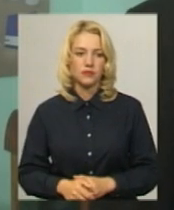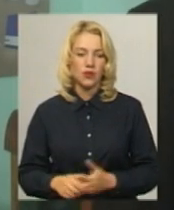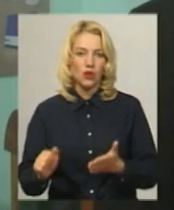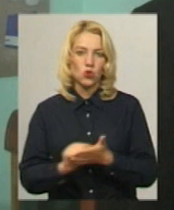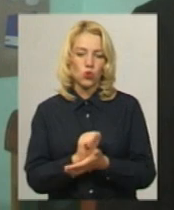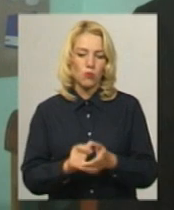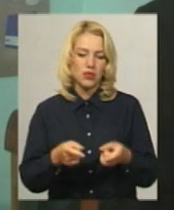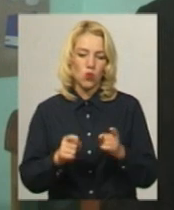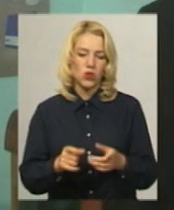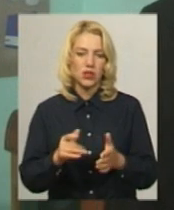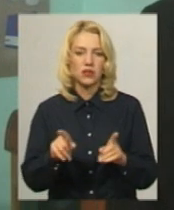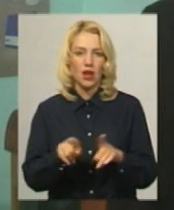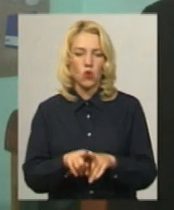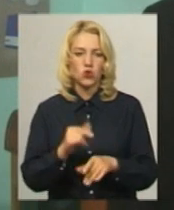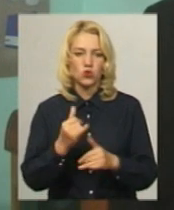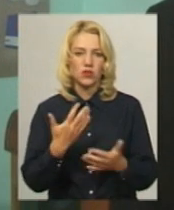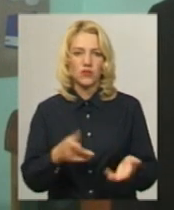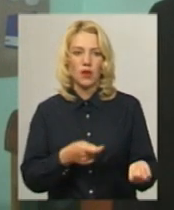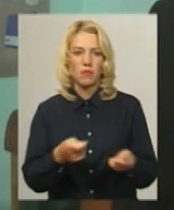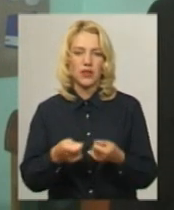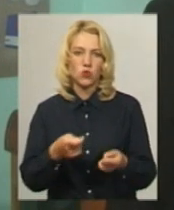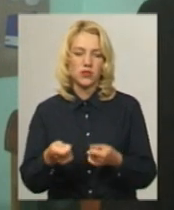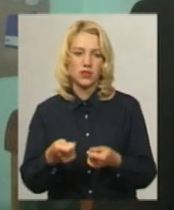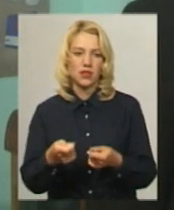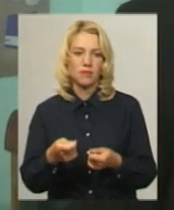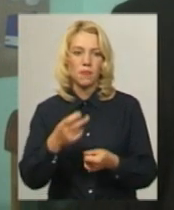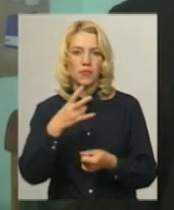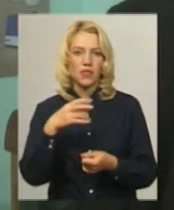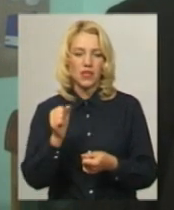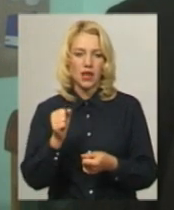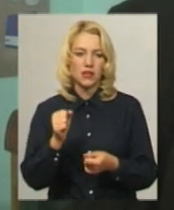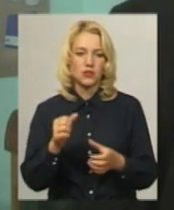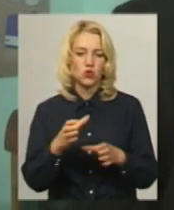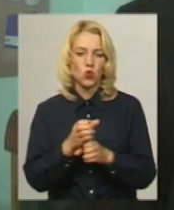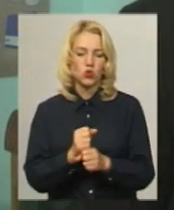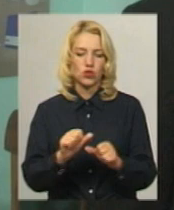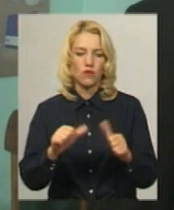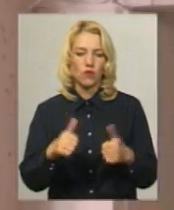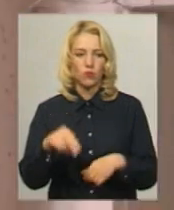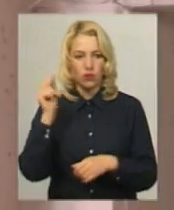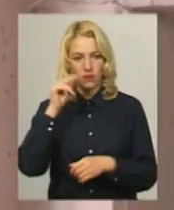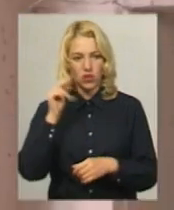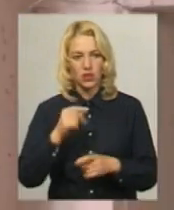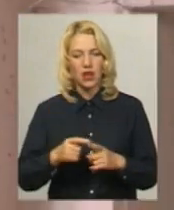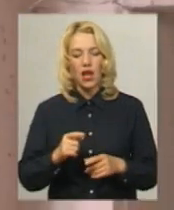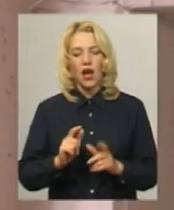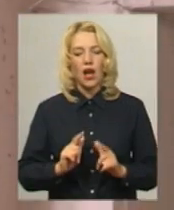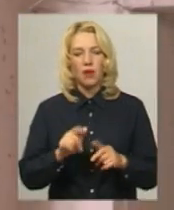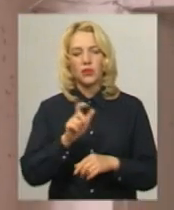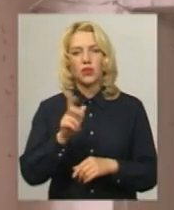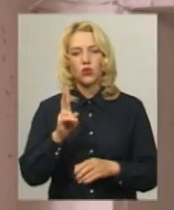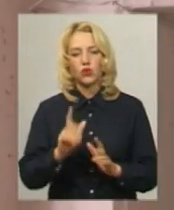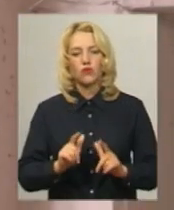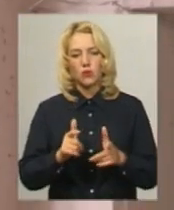Документи-оригінали також сьогодні вже приносили на скорочену форму навчання. Абітурієнти, які вступають